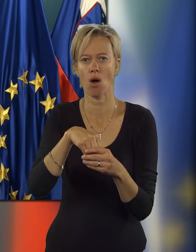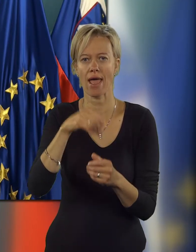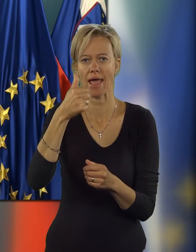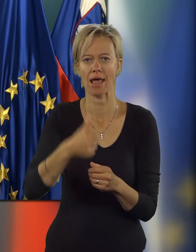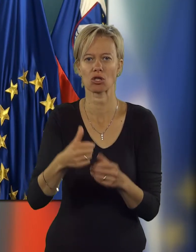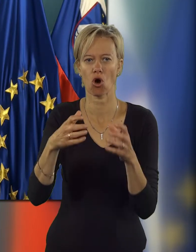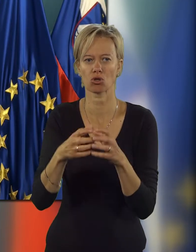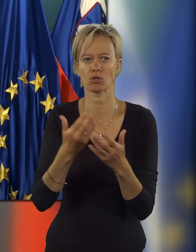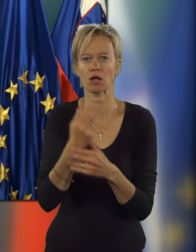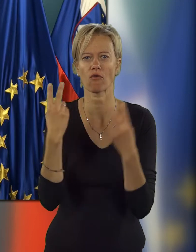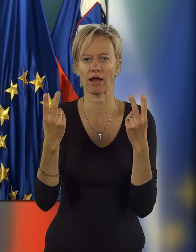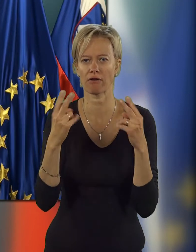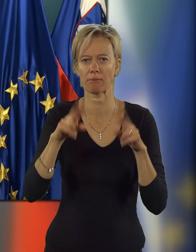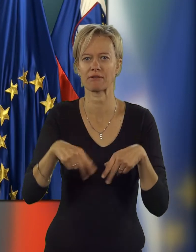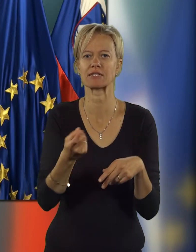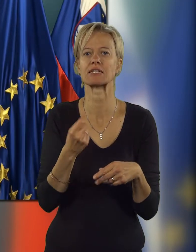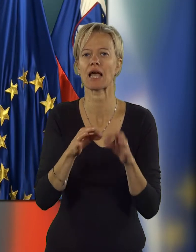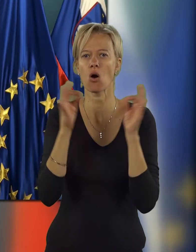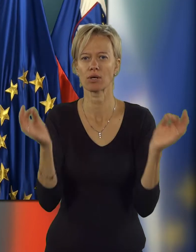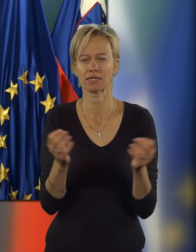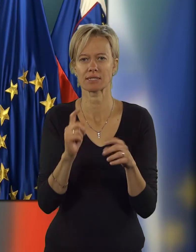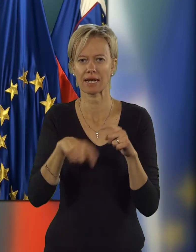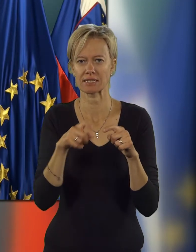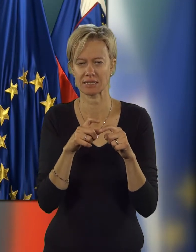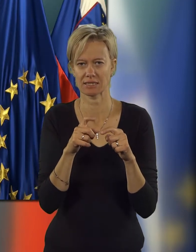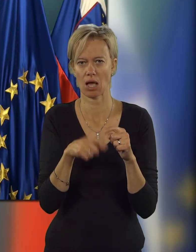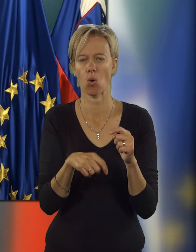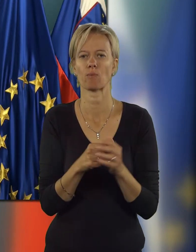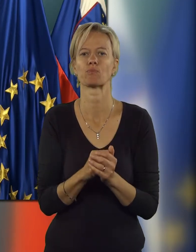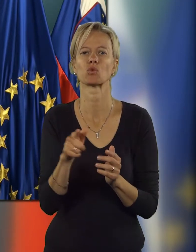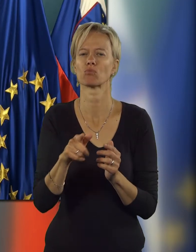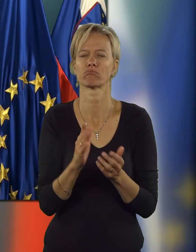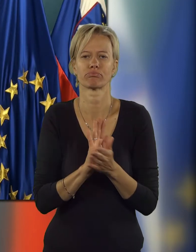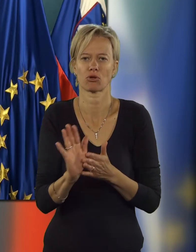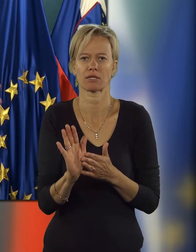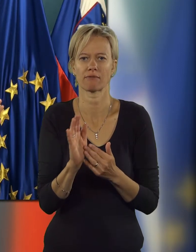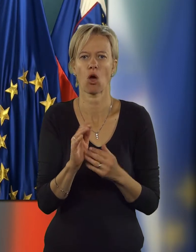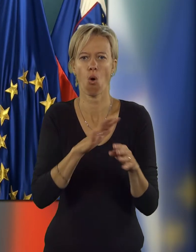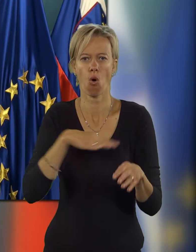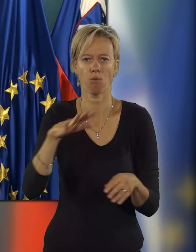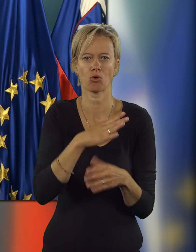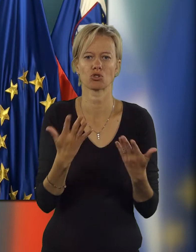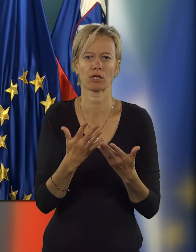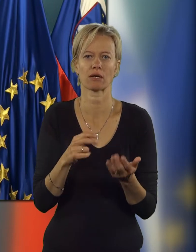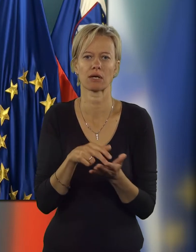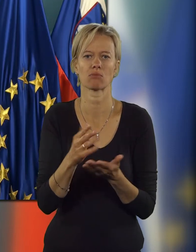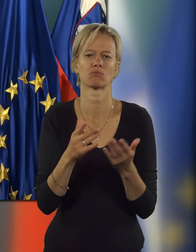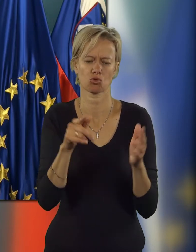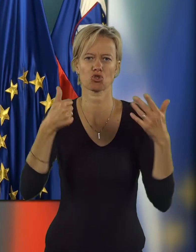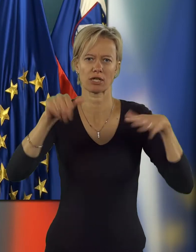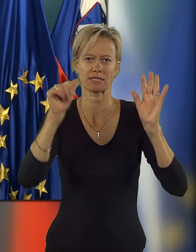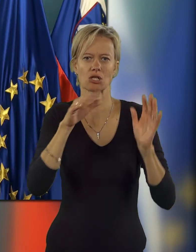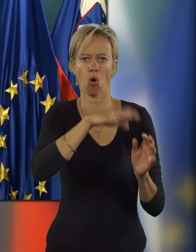enoto za uveljavnje pravic iz javnih sredstev. Torej, če poenostavim območni, kjer gremo za 16